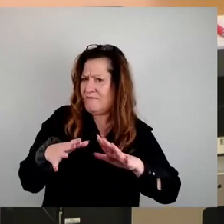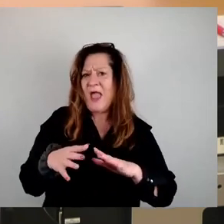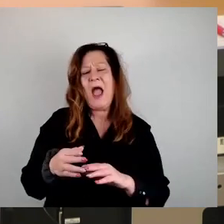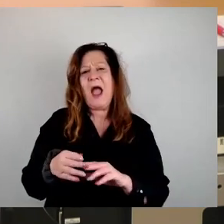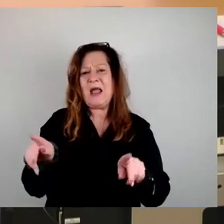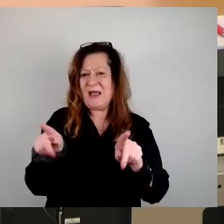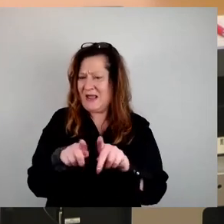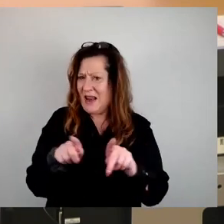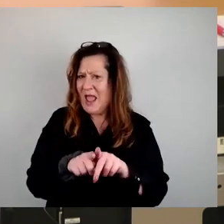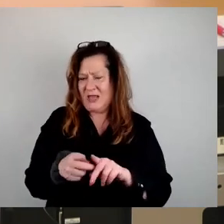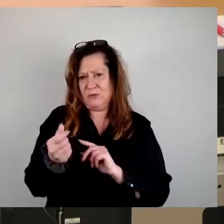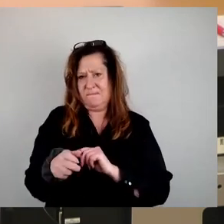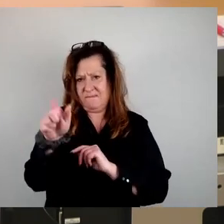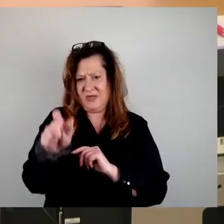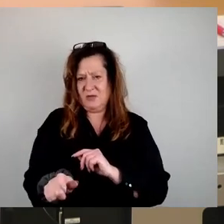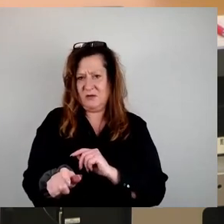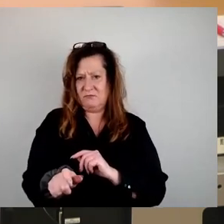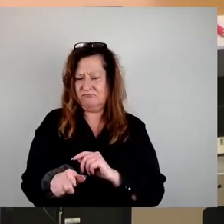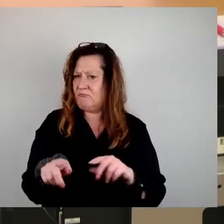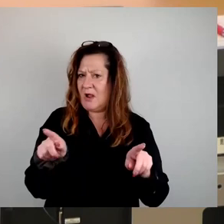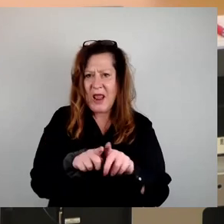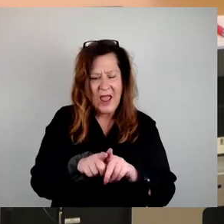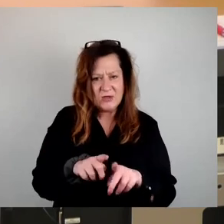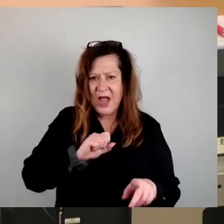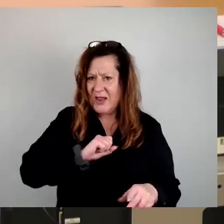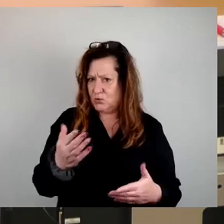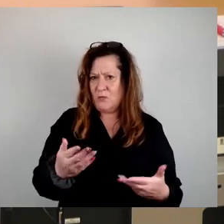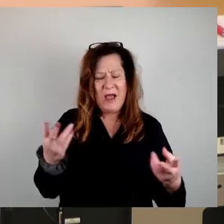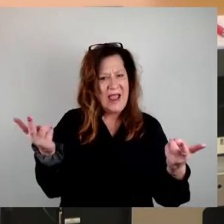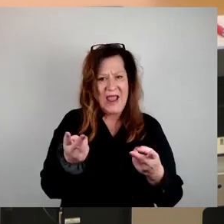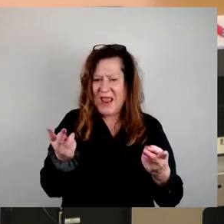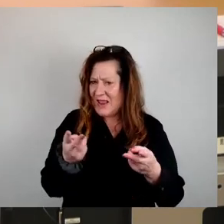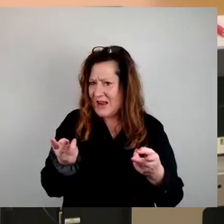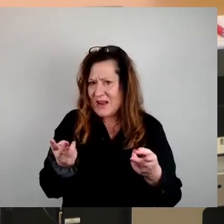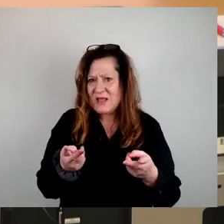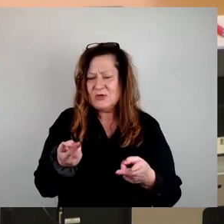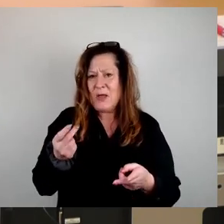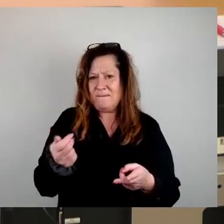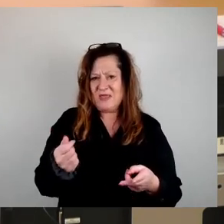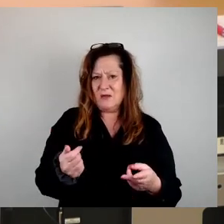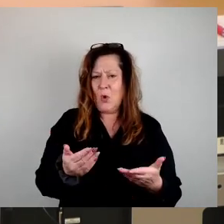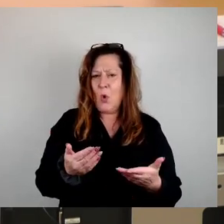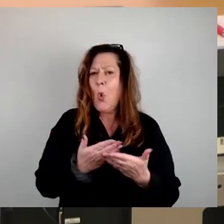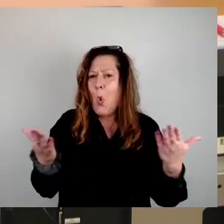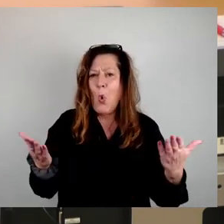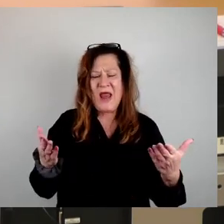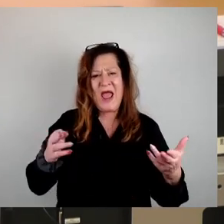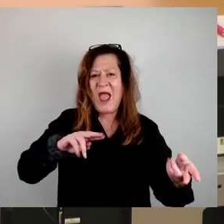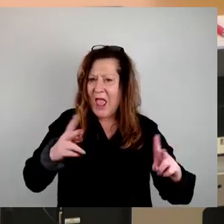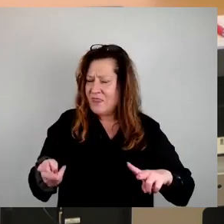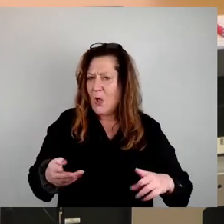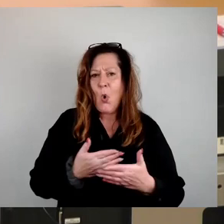Bebauung, gleiche Eigentümer, ähnliche Mieter. Das wird ohne Änderung und ohne unsere